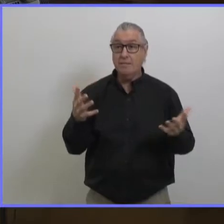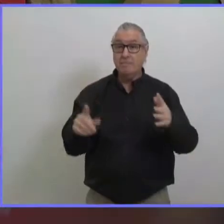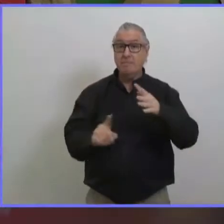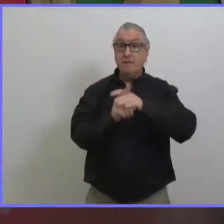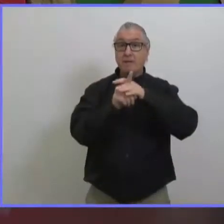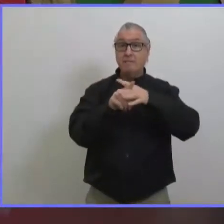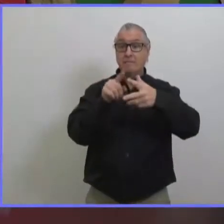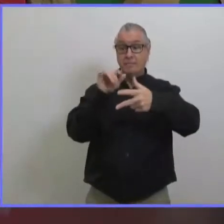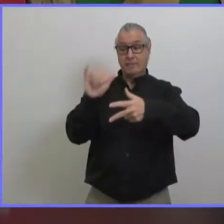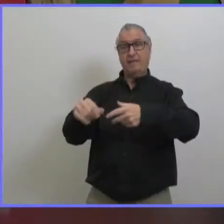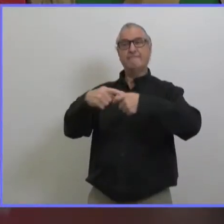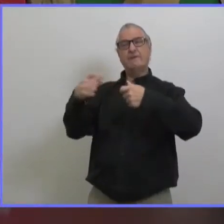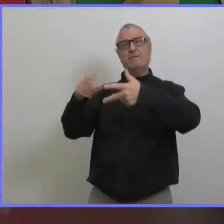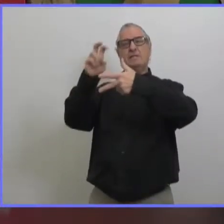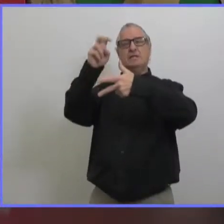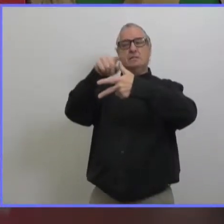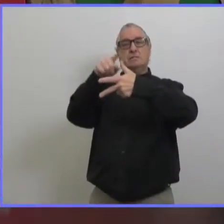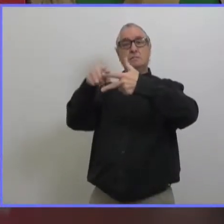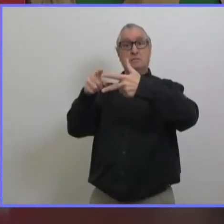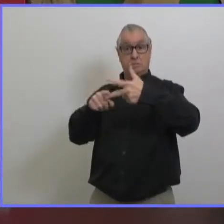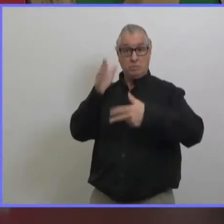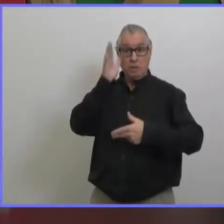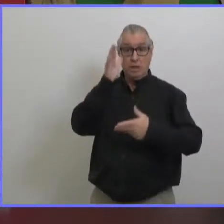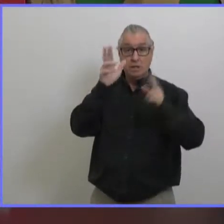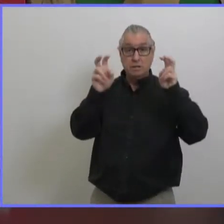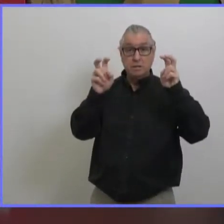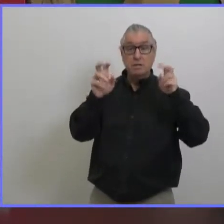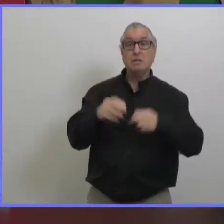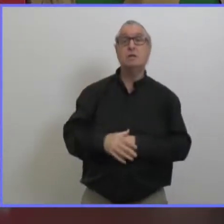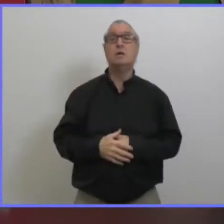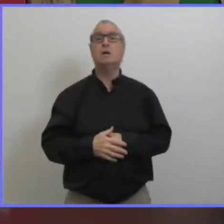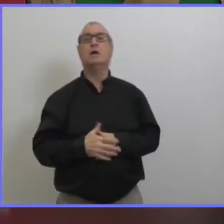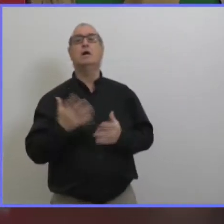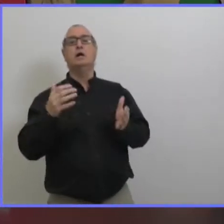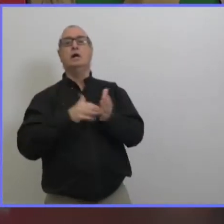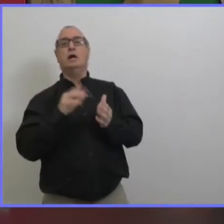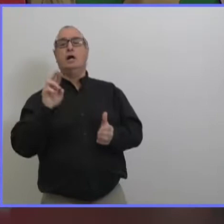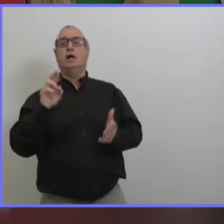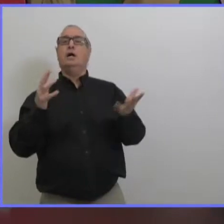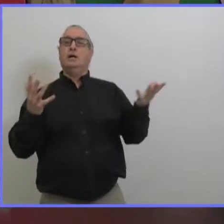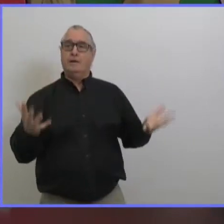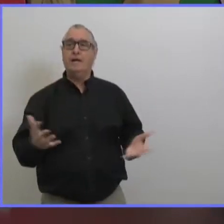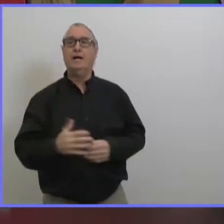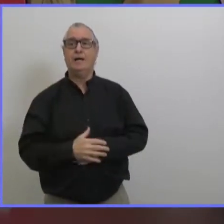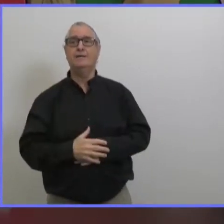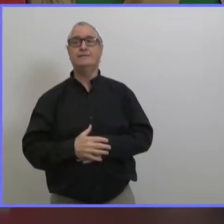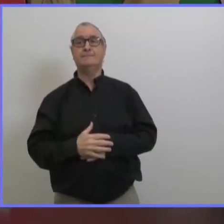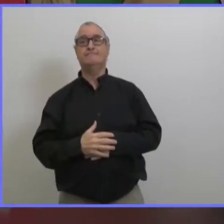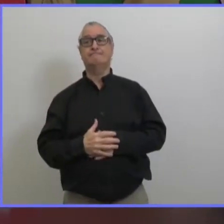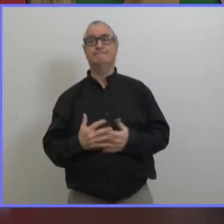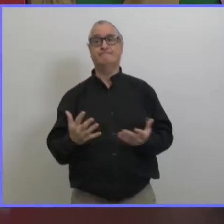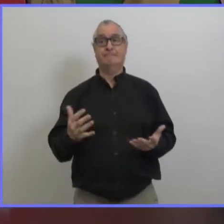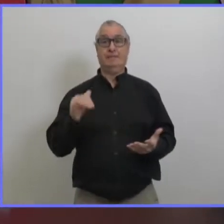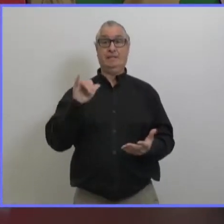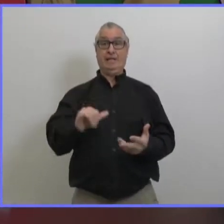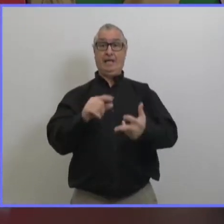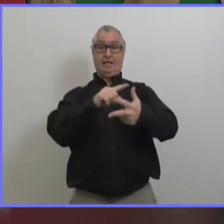au manitoba avec l'arrivée de ce variant préoccupant alors avec les variants préoccupants on sait que